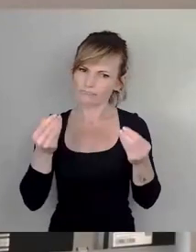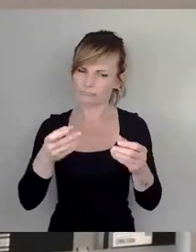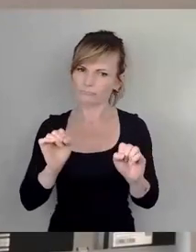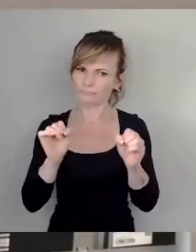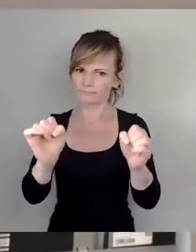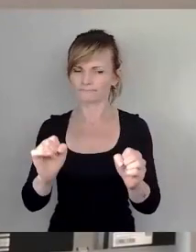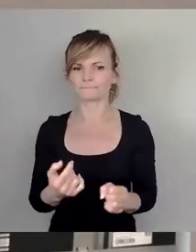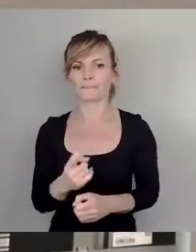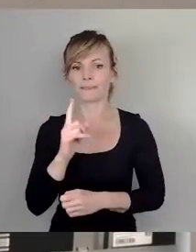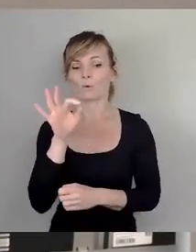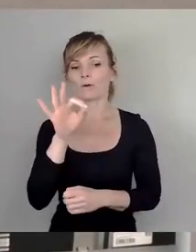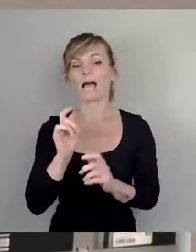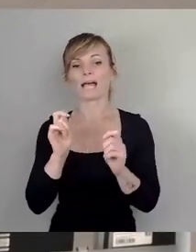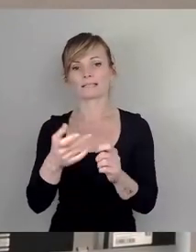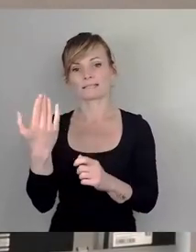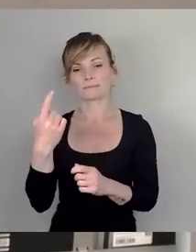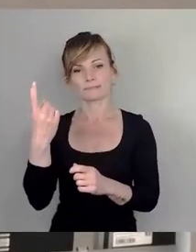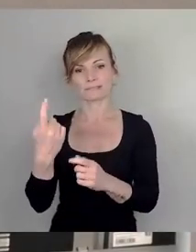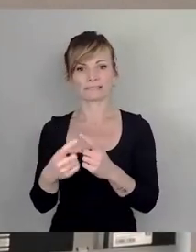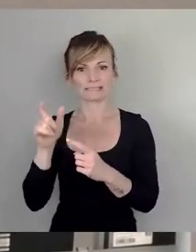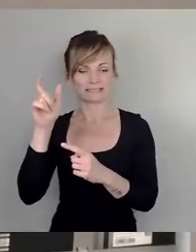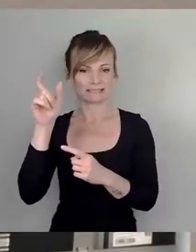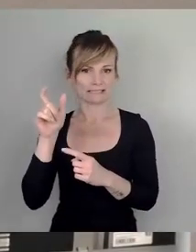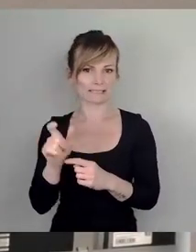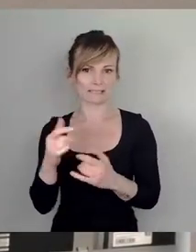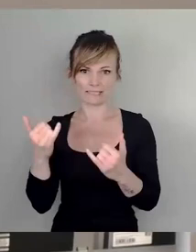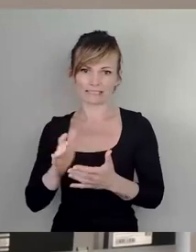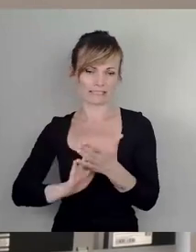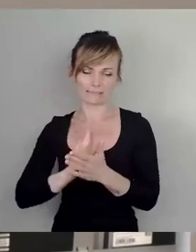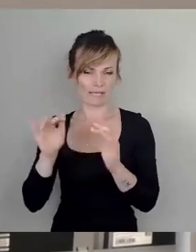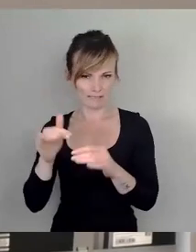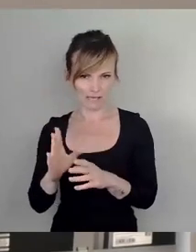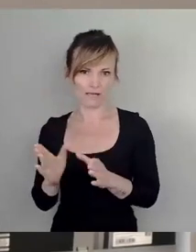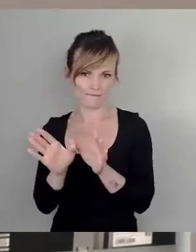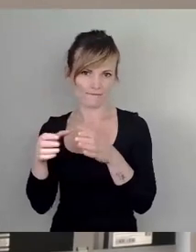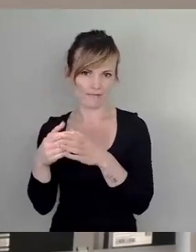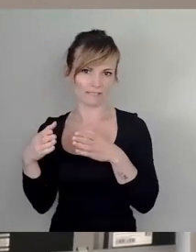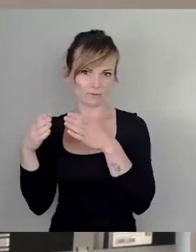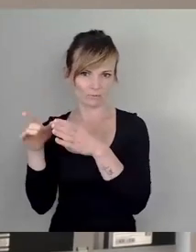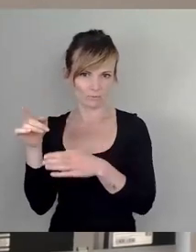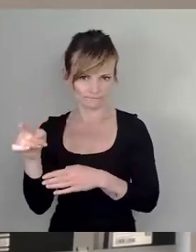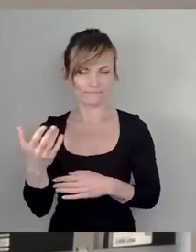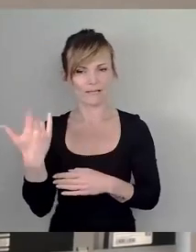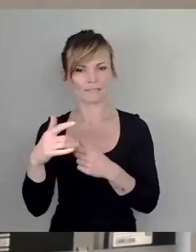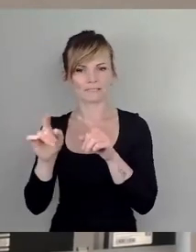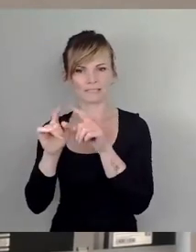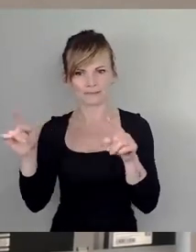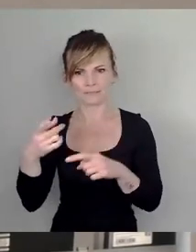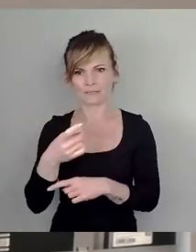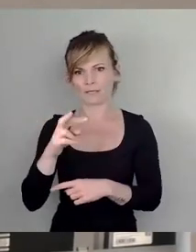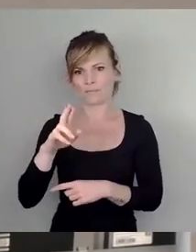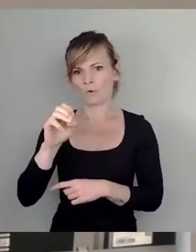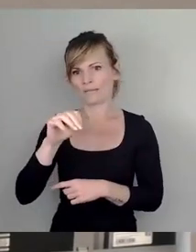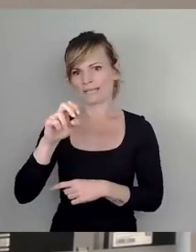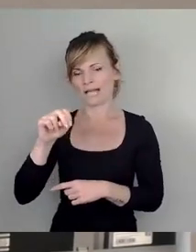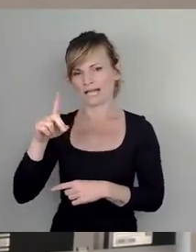tatsächlich auch für den Antrag der ja jetzt nicht mehr existierenden Dissidenten-Fraktion, der sich dem Thema Promenadenring widmet. Und das